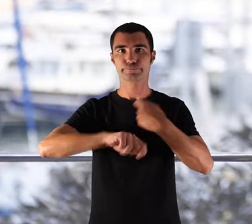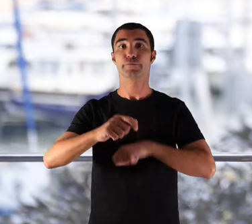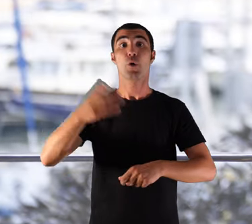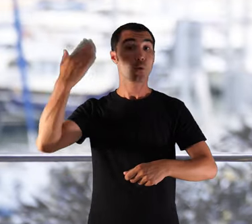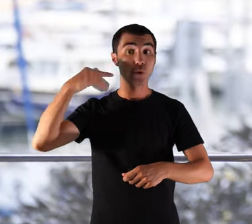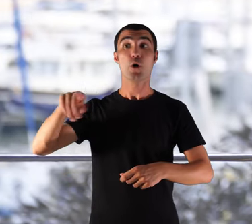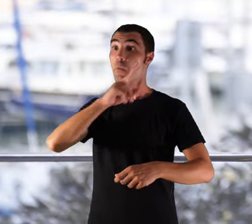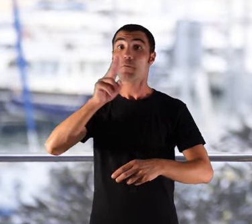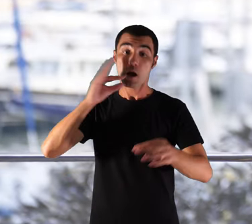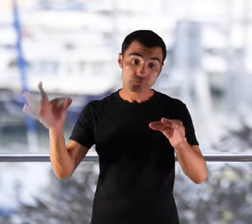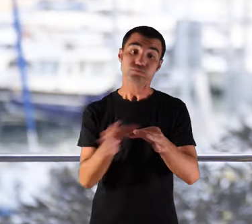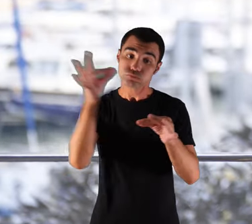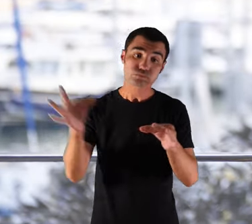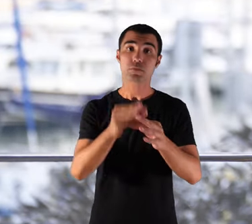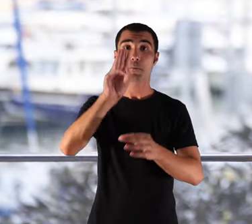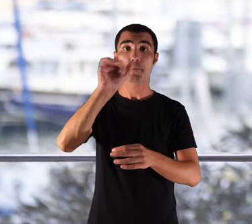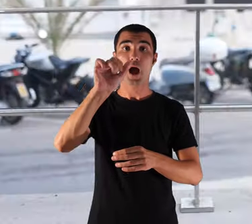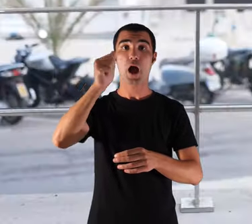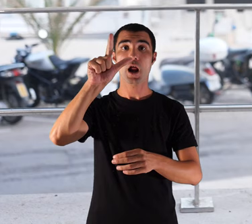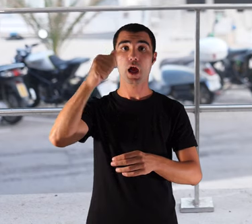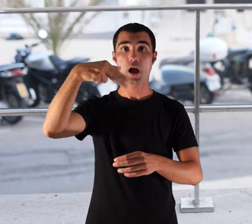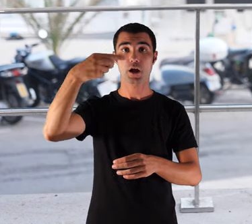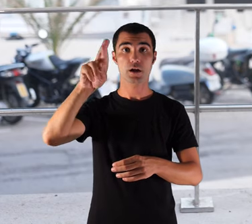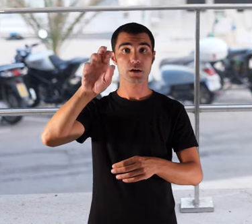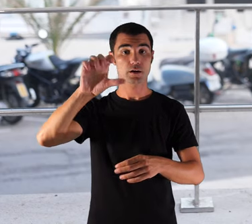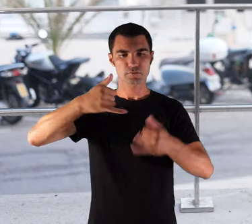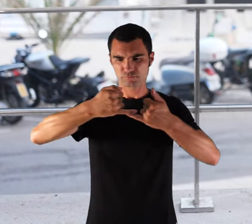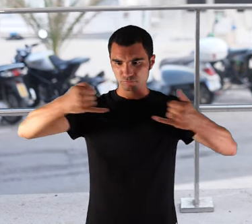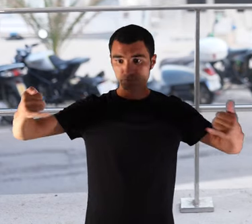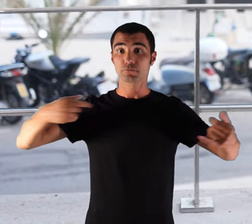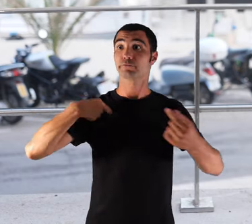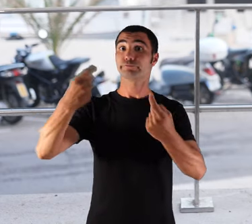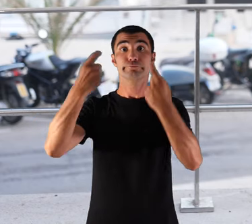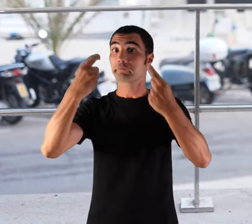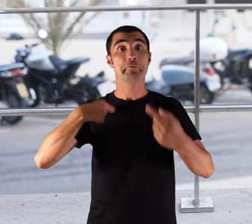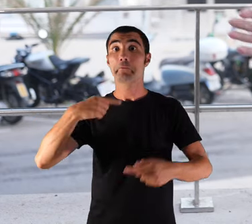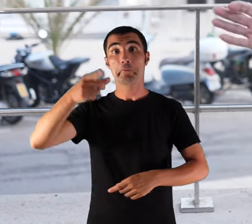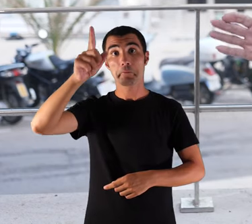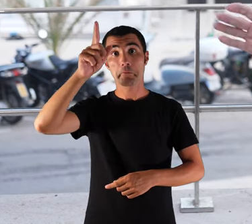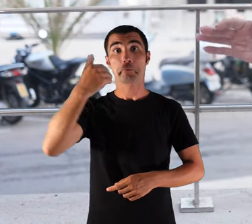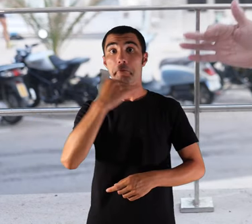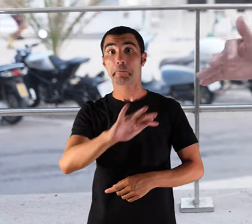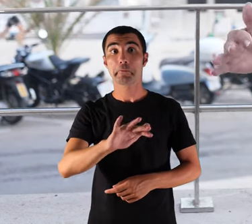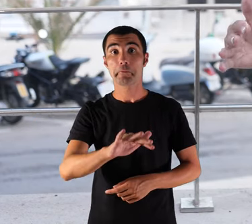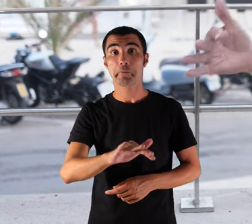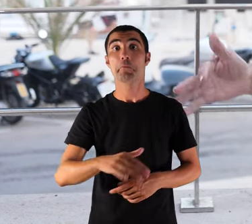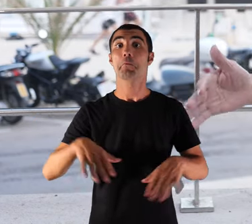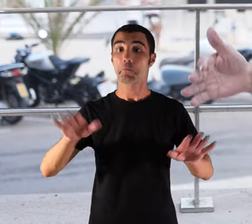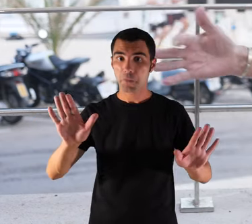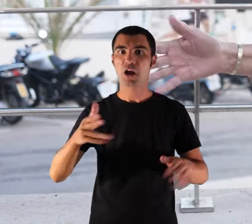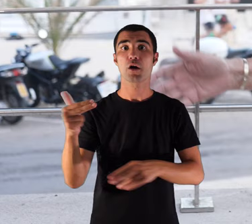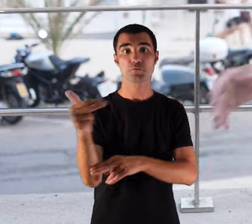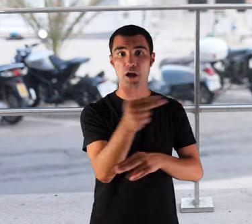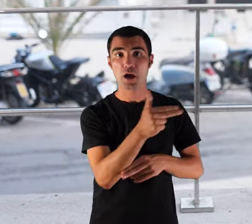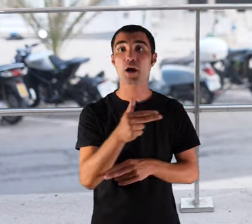pelangres, mon mare i n'atos també no me'n va ensenyar ningú i vaig anar un dia bé, però també em vaig dur per el peix el que